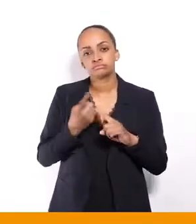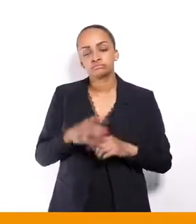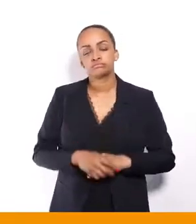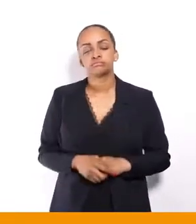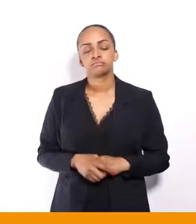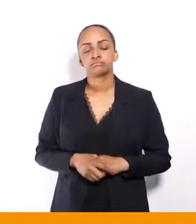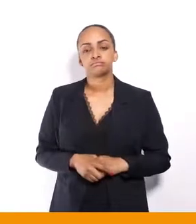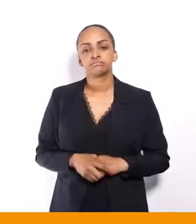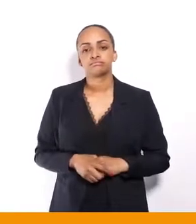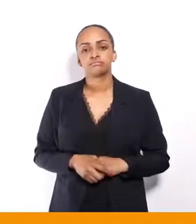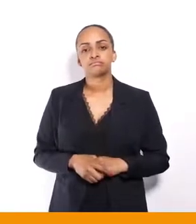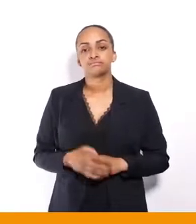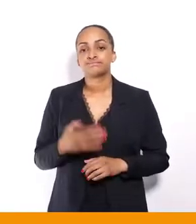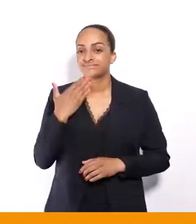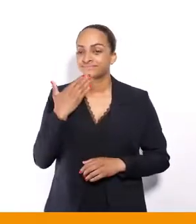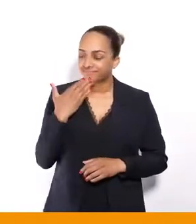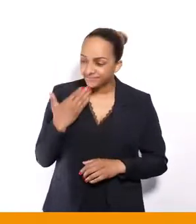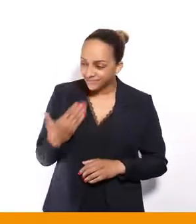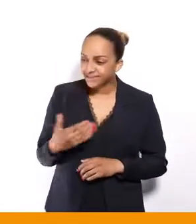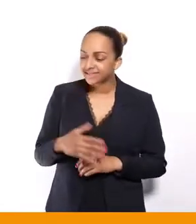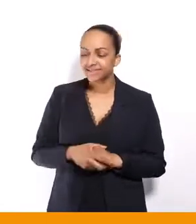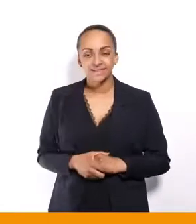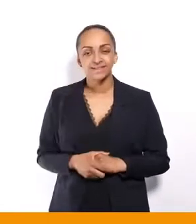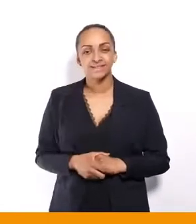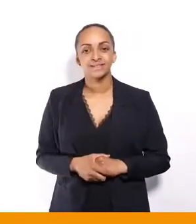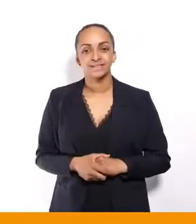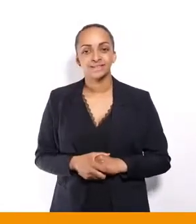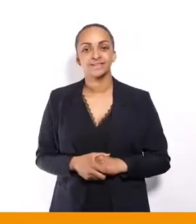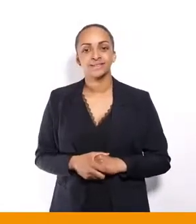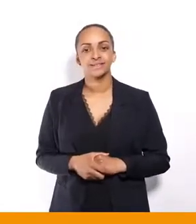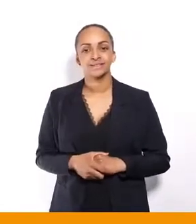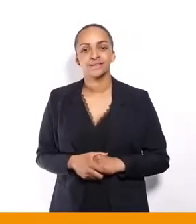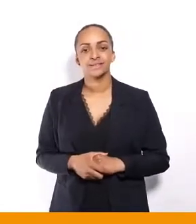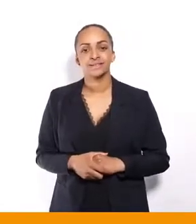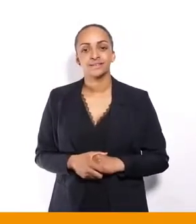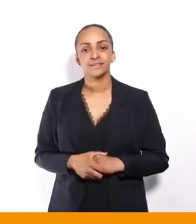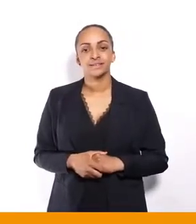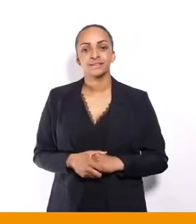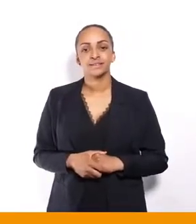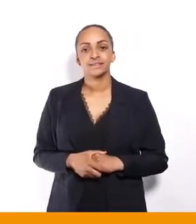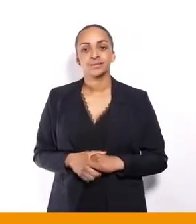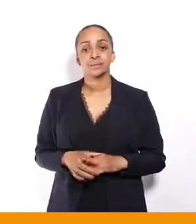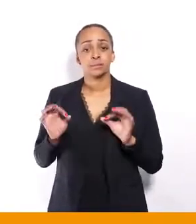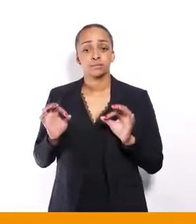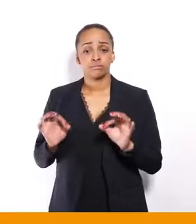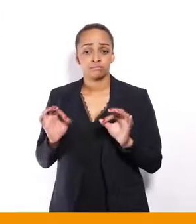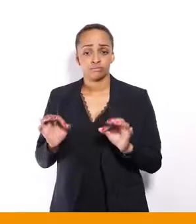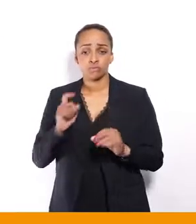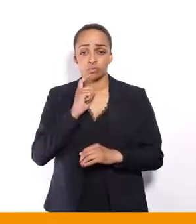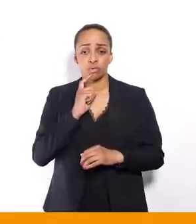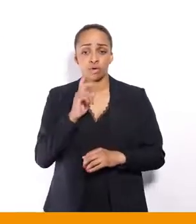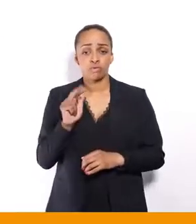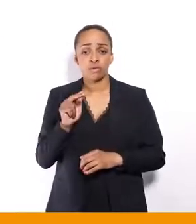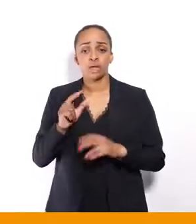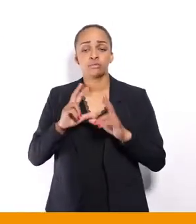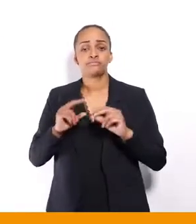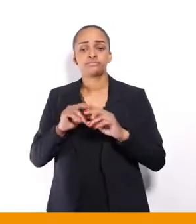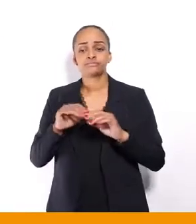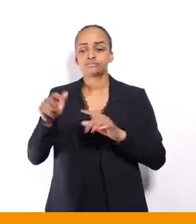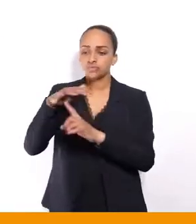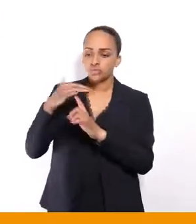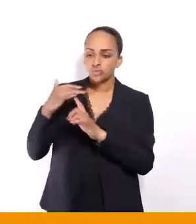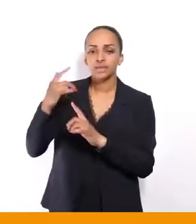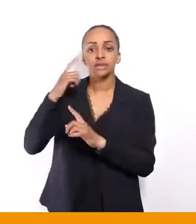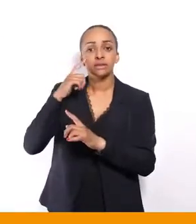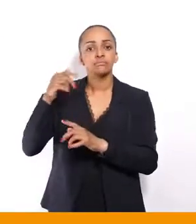Merci. Alors, on reparlera tout à l'heure, je pense, justement, de ce que peut faire la société pour les personnes handicapées. Mais